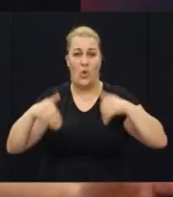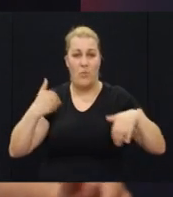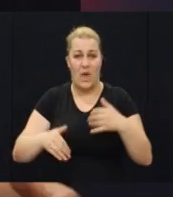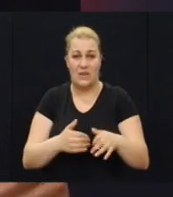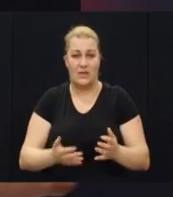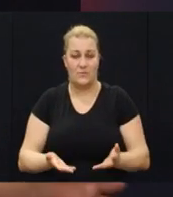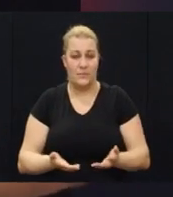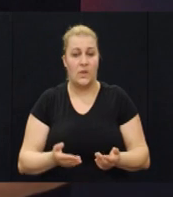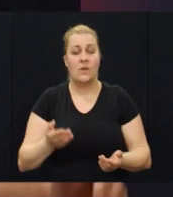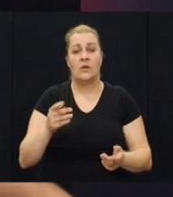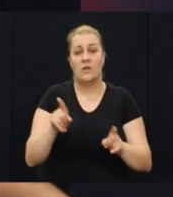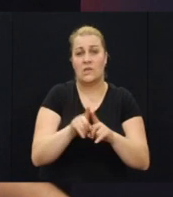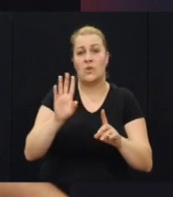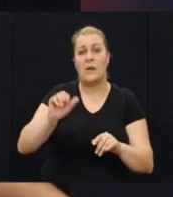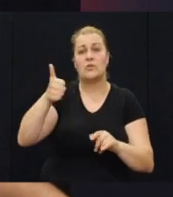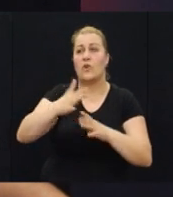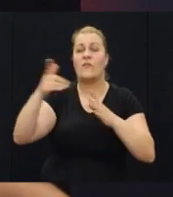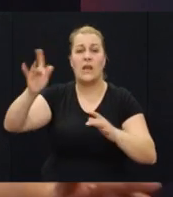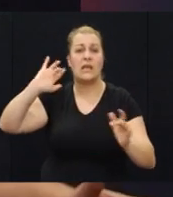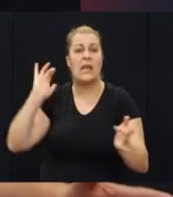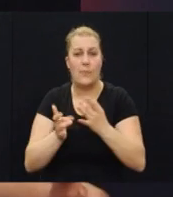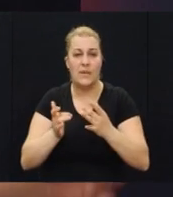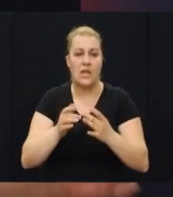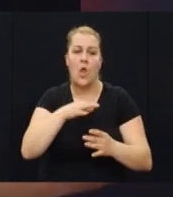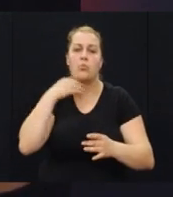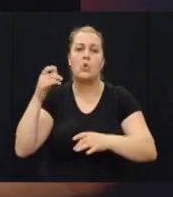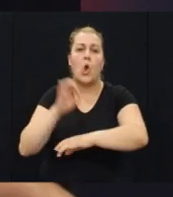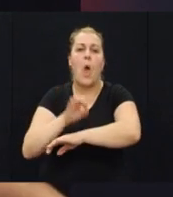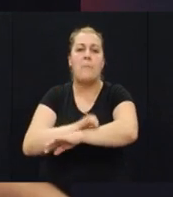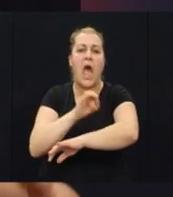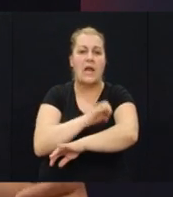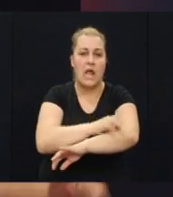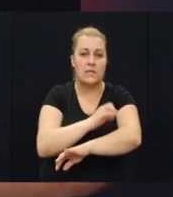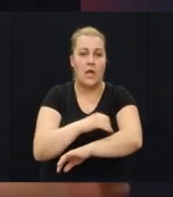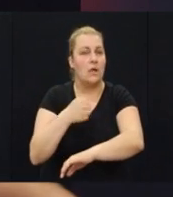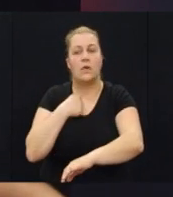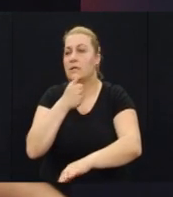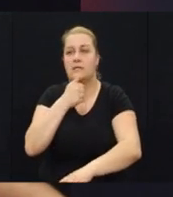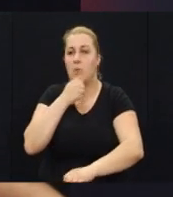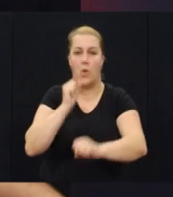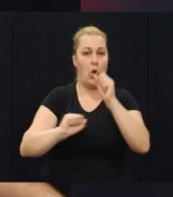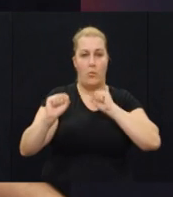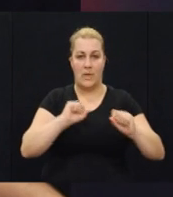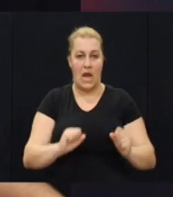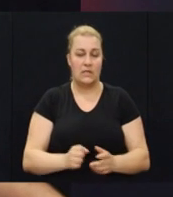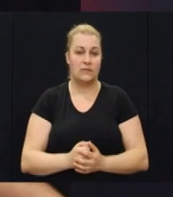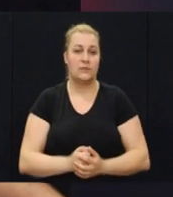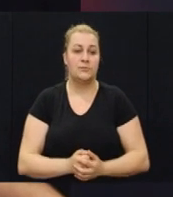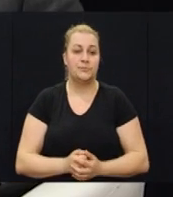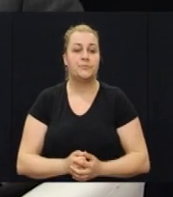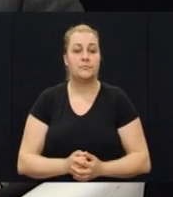Ali imali smo još jednog tamo velikog neprijatelja, to su nam bili komarci, koji se nismo mogli braniti. Da,